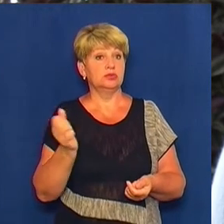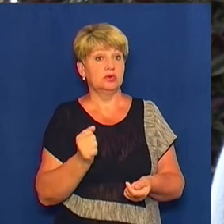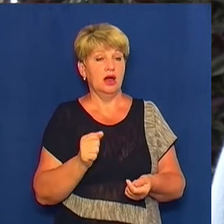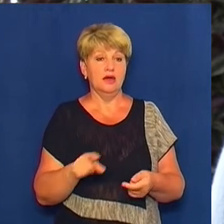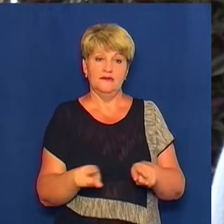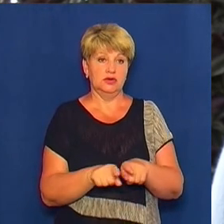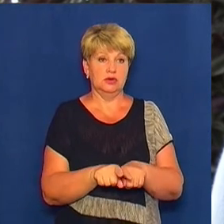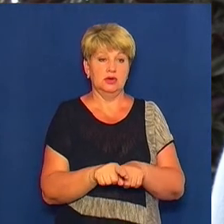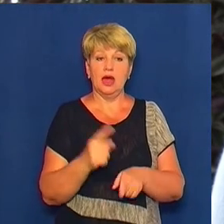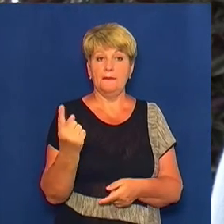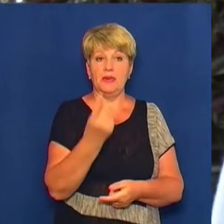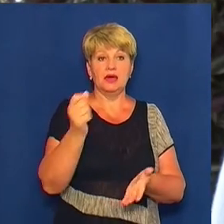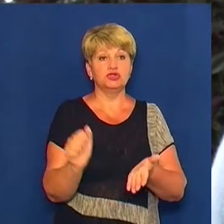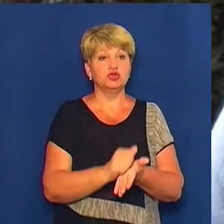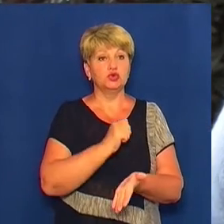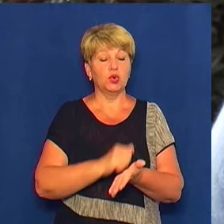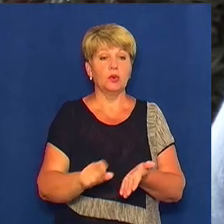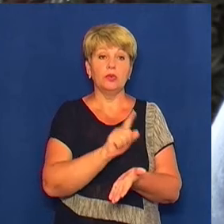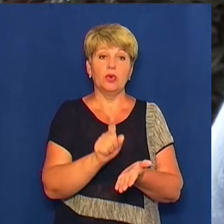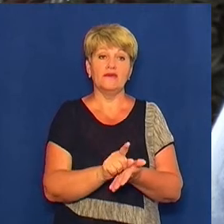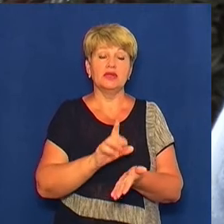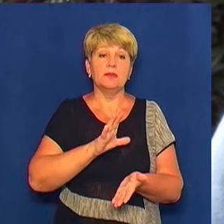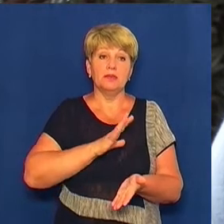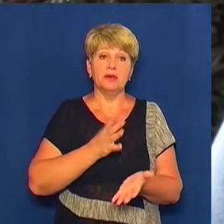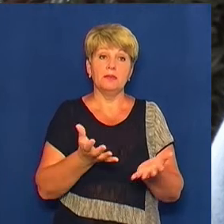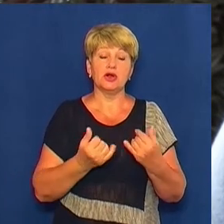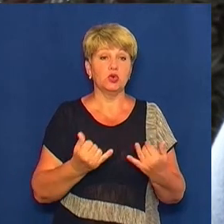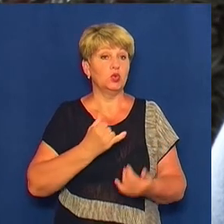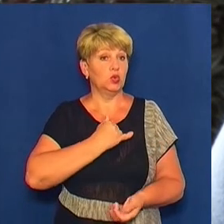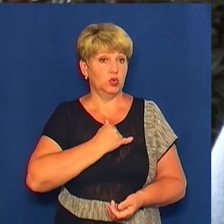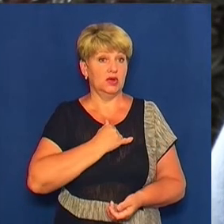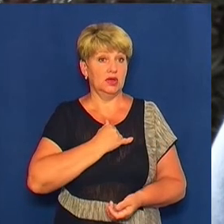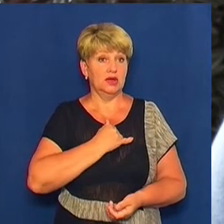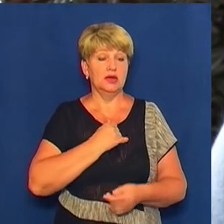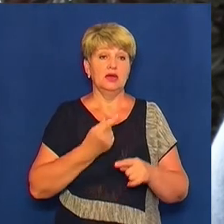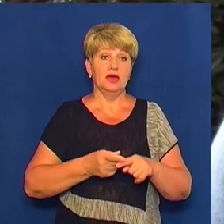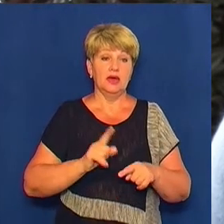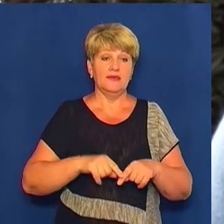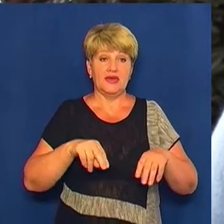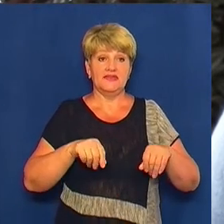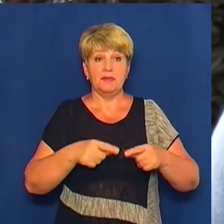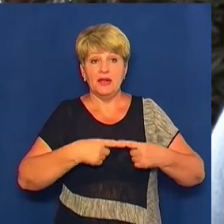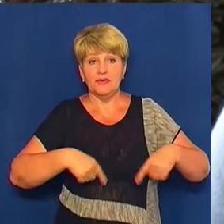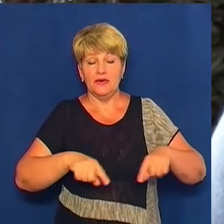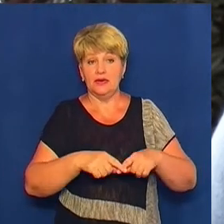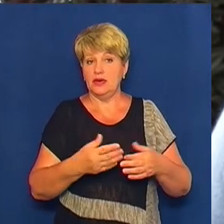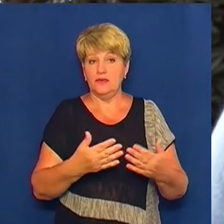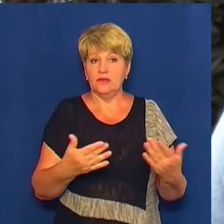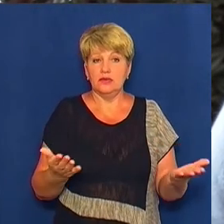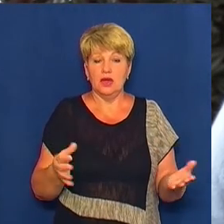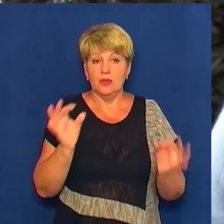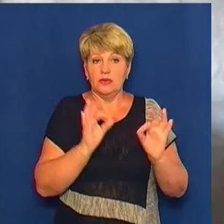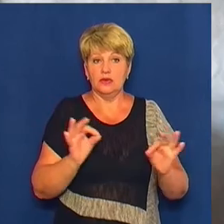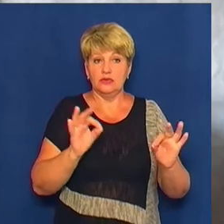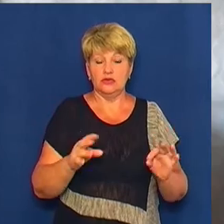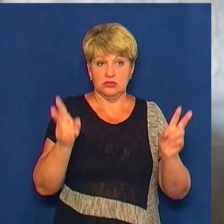перші документи повинні тут в нашій архітектурі, це містобудівні, земельна ділянка і так далі. Про це ж нікому